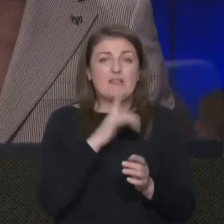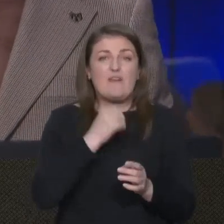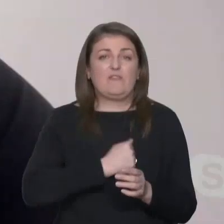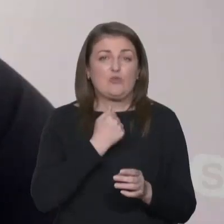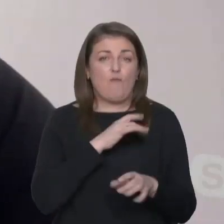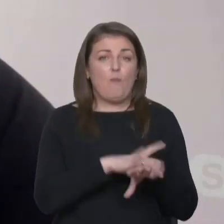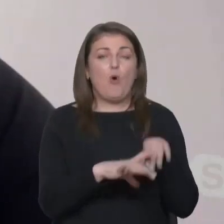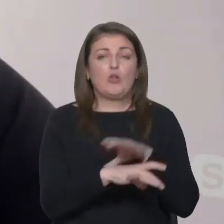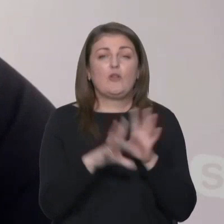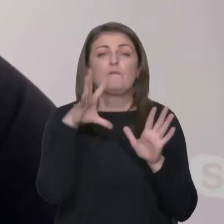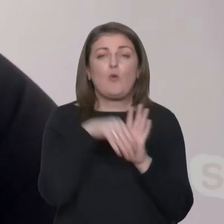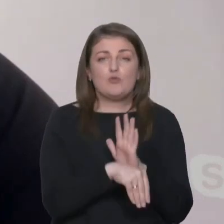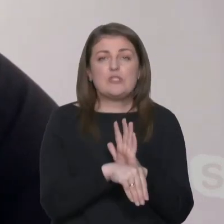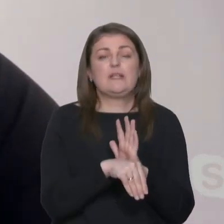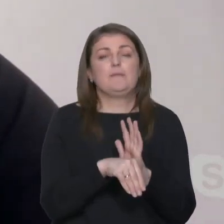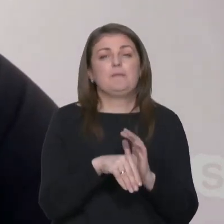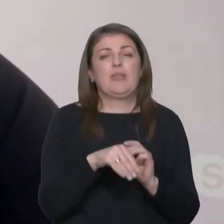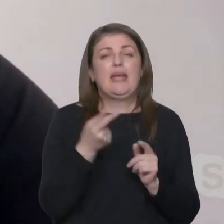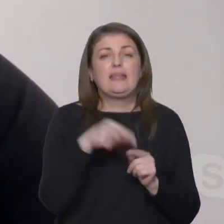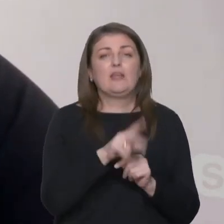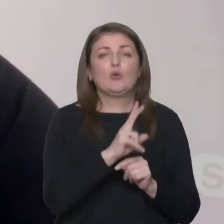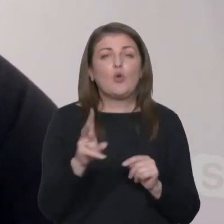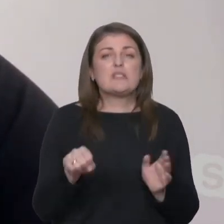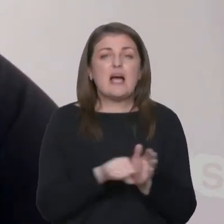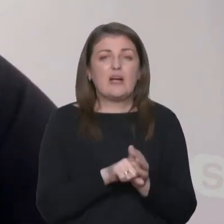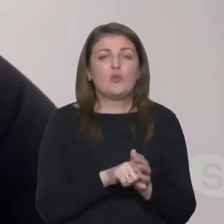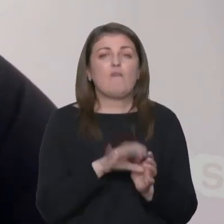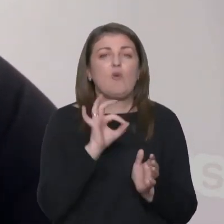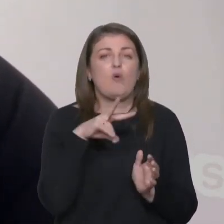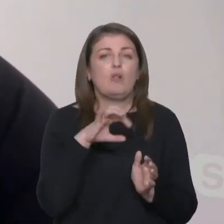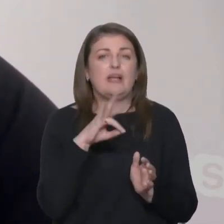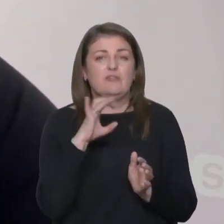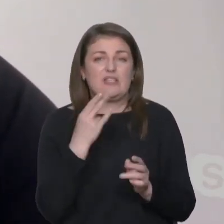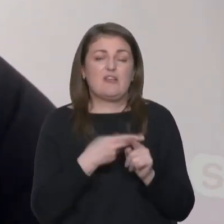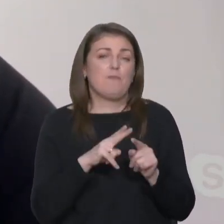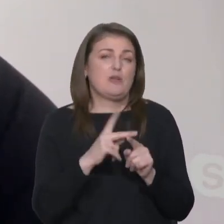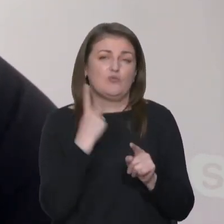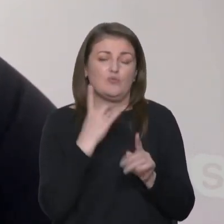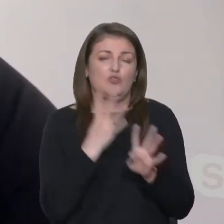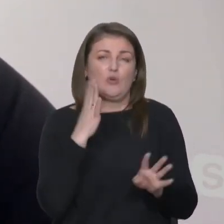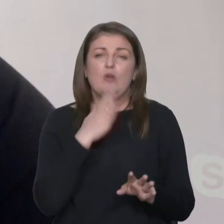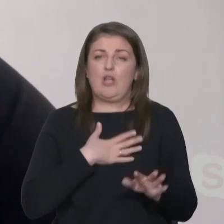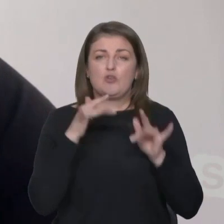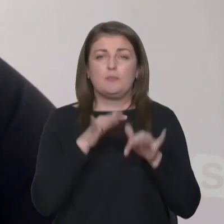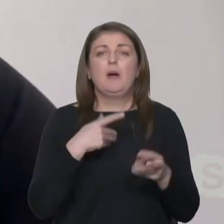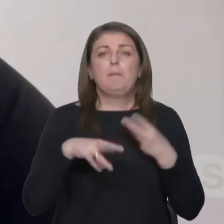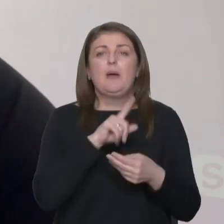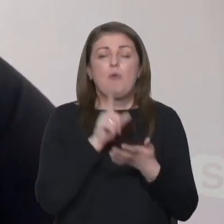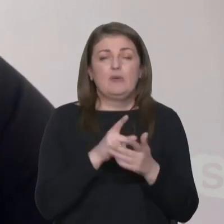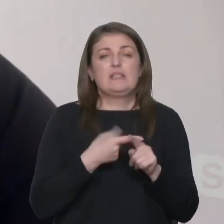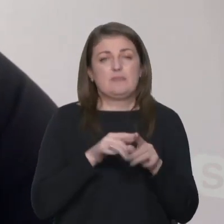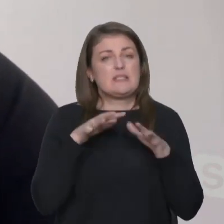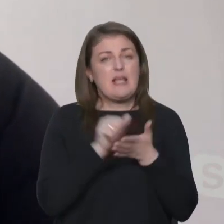військовополонених, в тому числі ті, хто загинули в Волинівці, це, в першу чергу, наша справа, і ми повинні нею